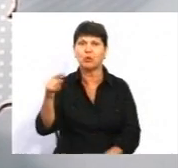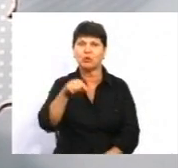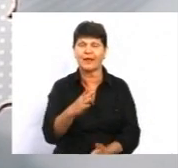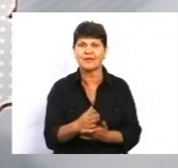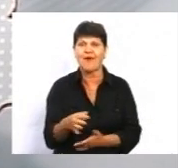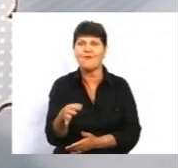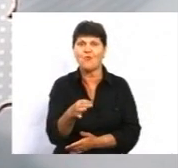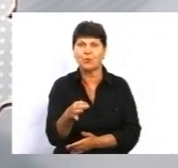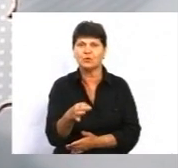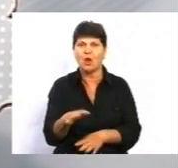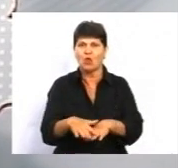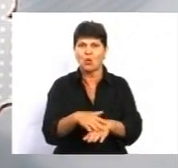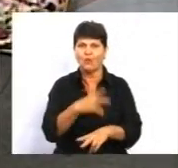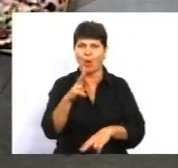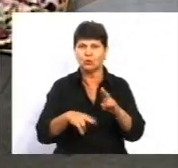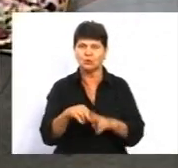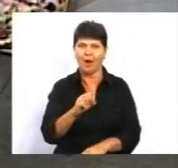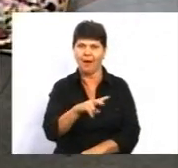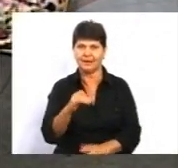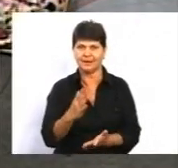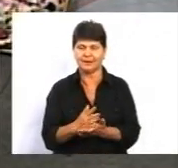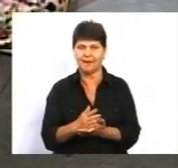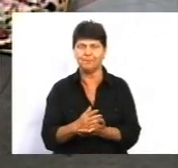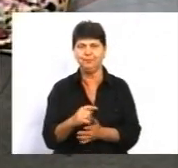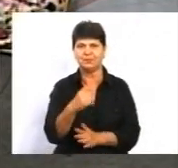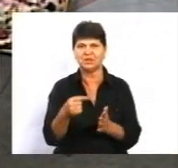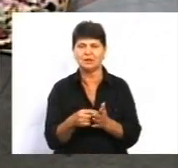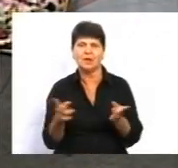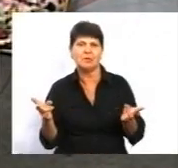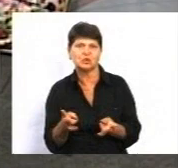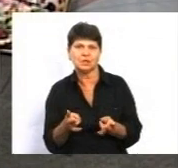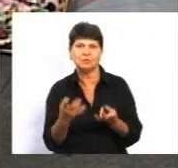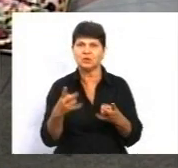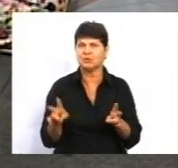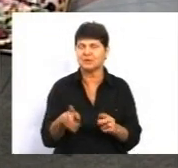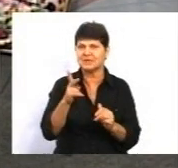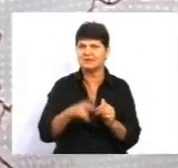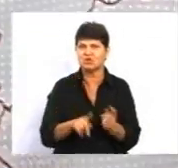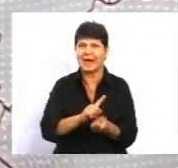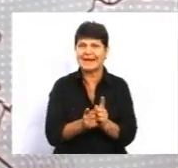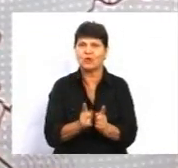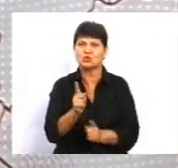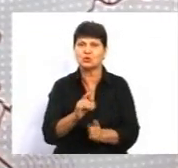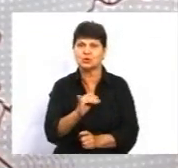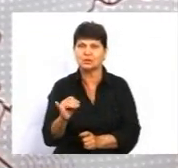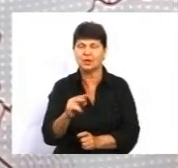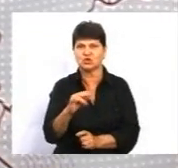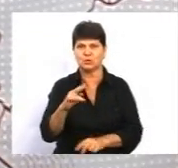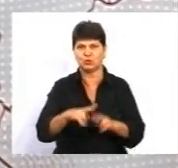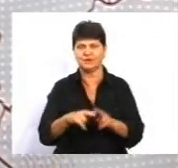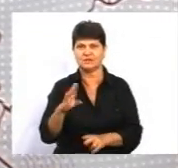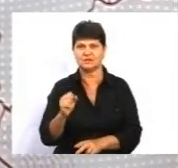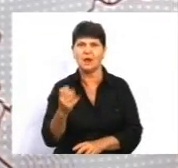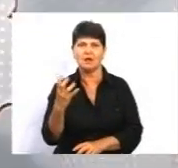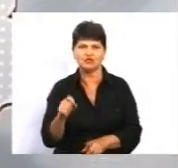довго буде, але є питання, чи потрібно, чи не потрібно завершувати їхні реконструкції, чи будівництво. І такі школи ще